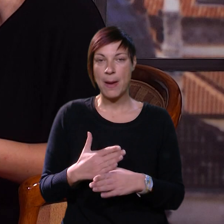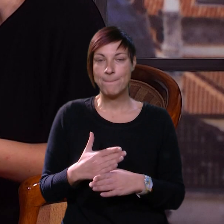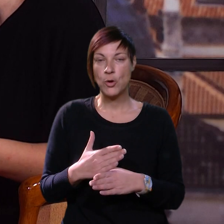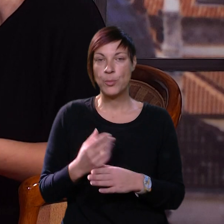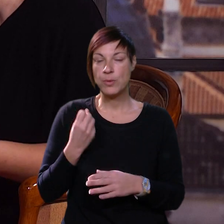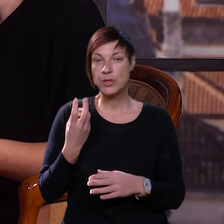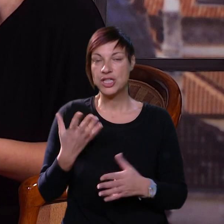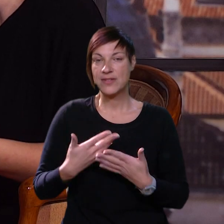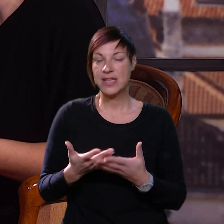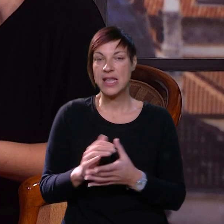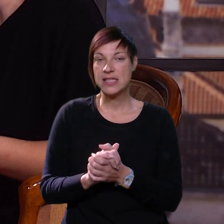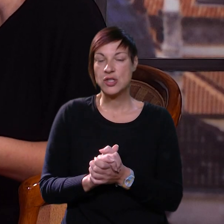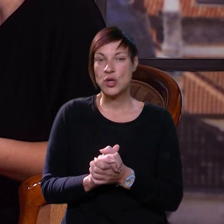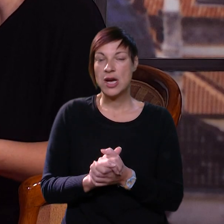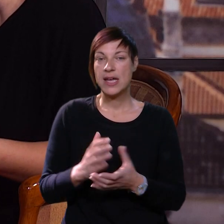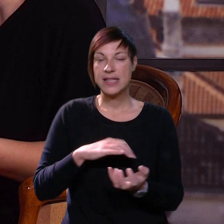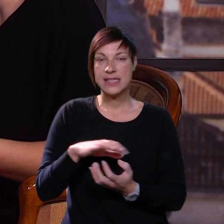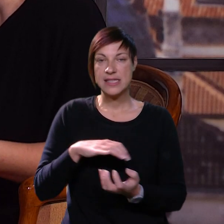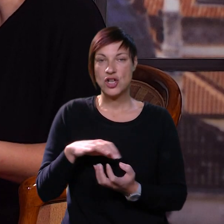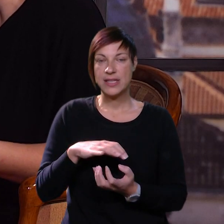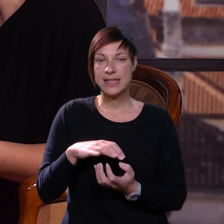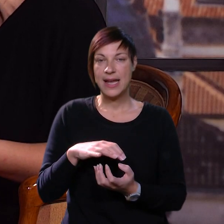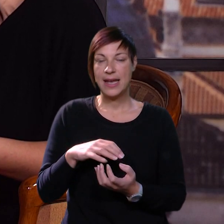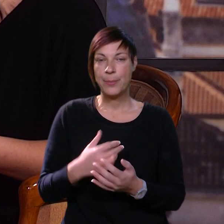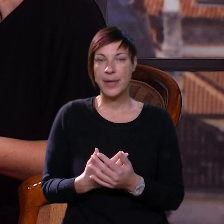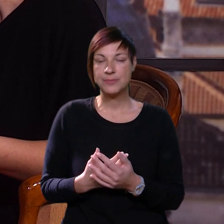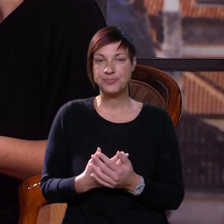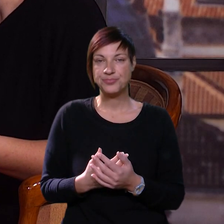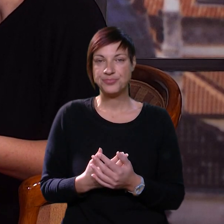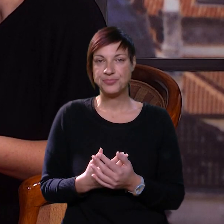treba mu pomoći. Kad vidite onda ta suradnja što ste rekli sa roditeljima.